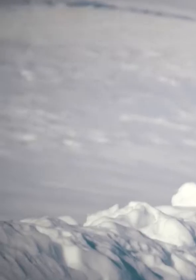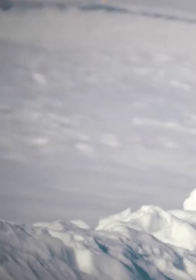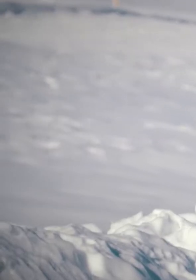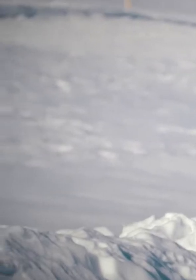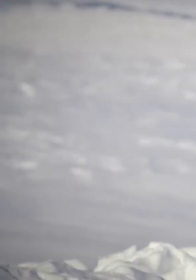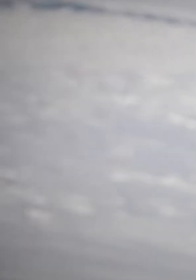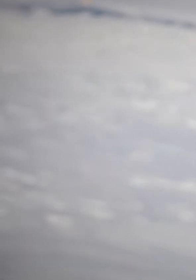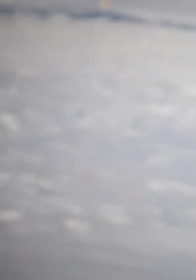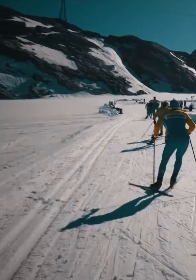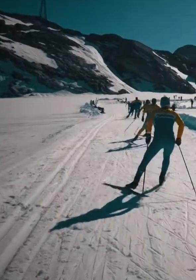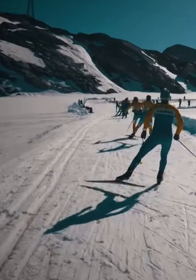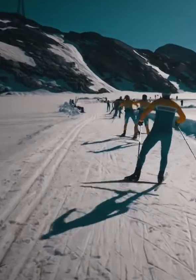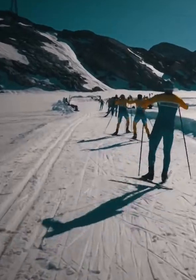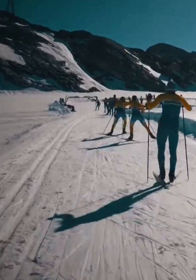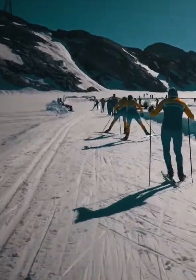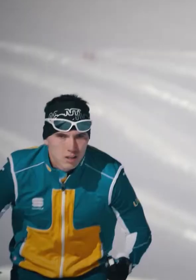Дефлімпійська